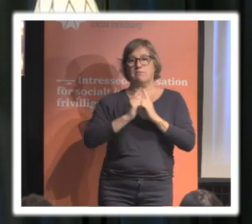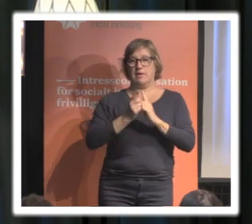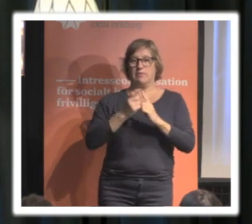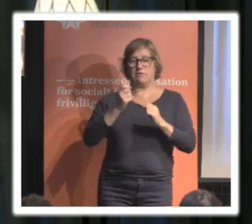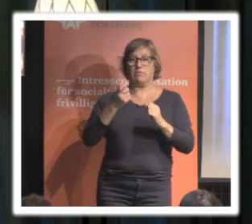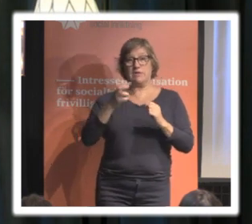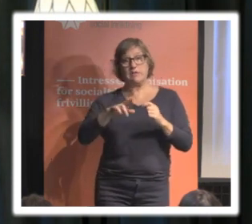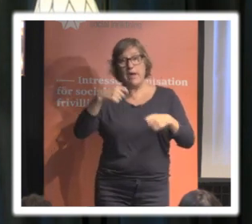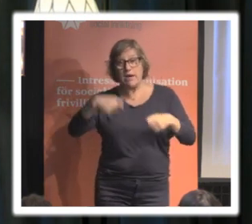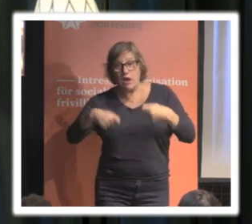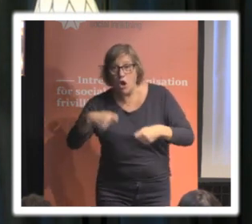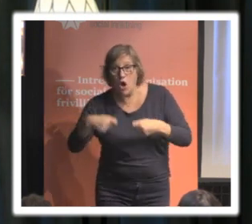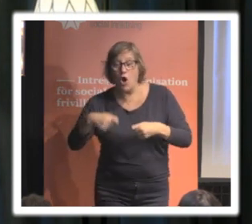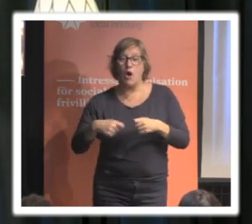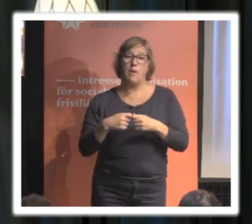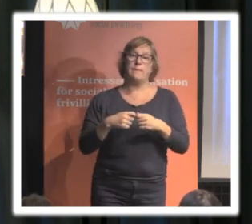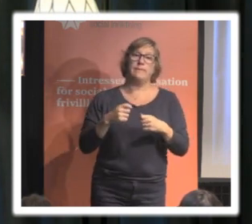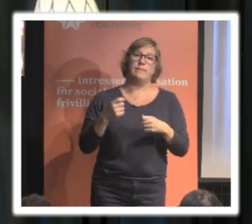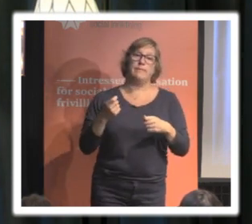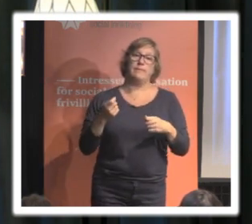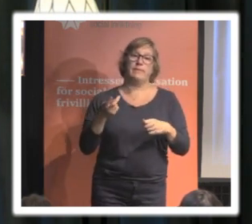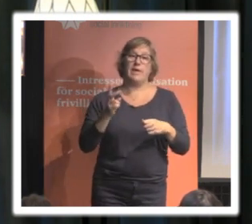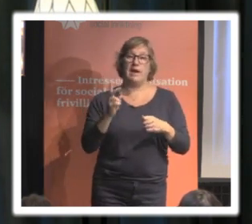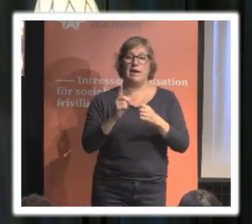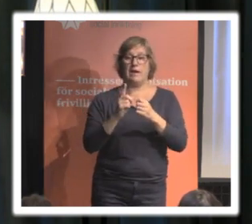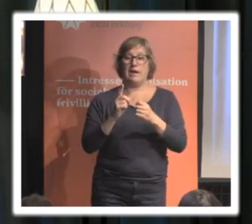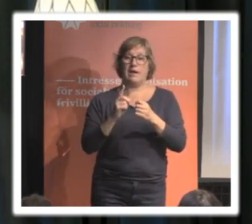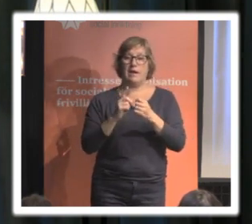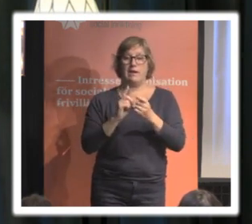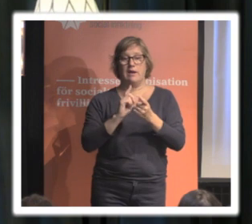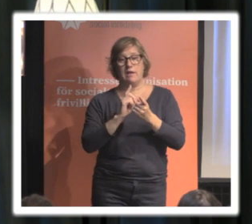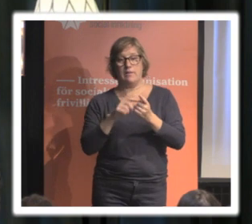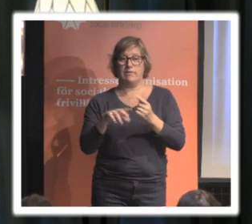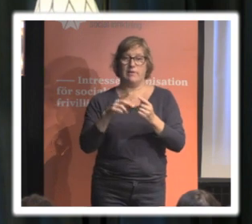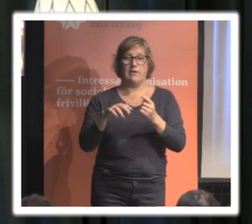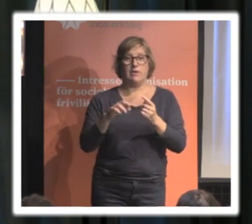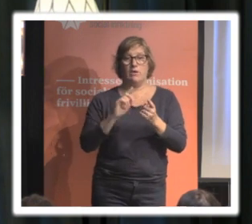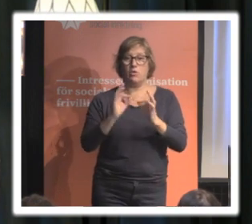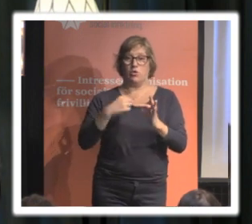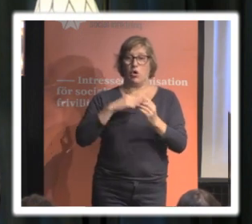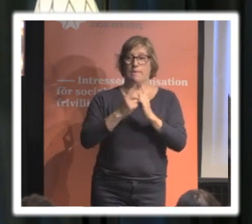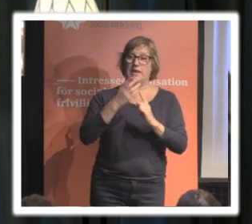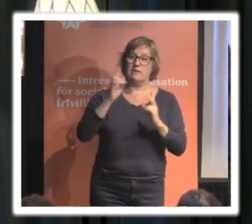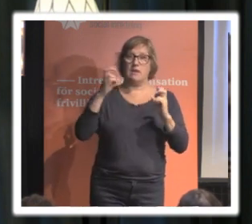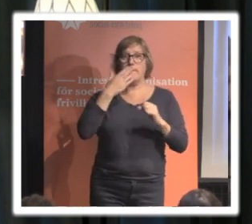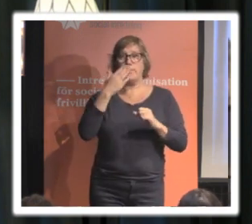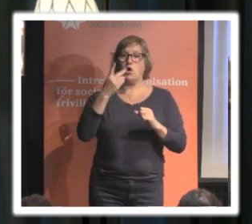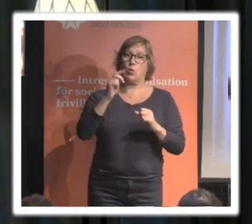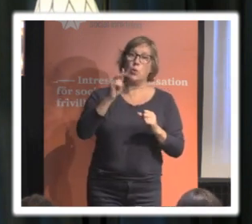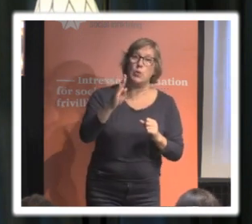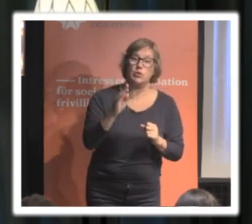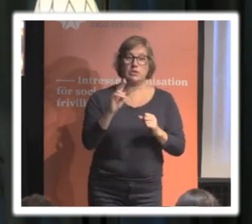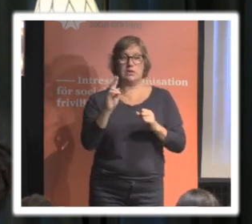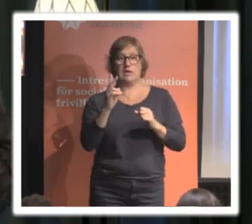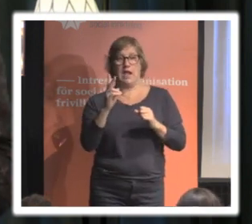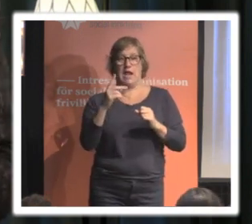reklamsyfte eller för att man ska bli en mer förutsägbar konsument eller väljare eller av vilken anledning det nu kan vara